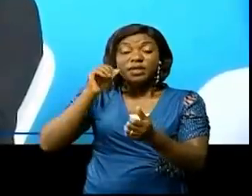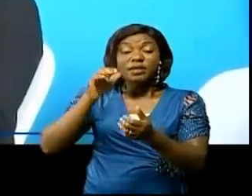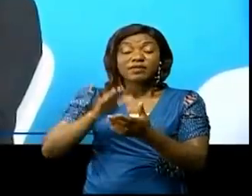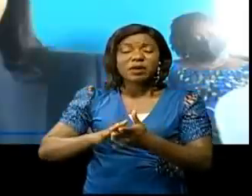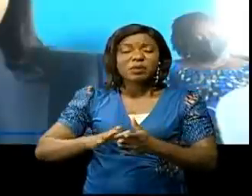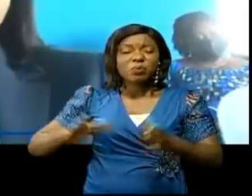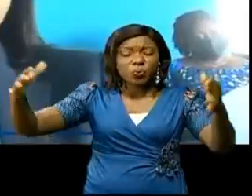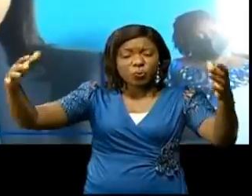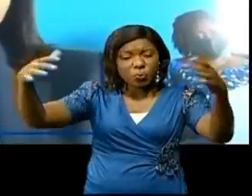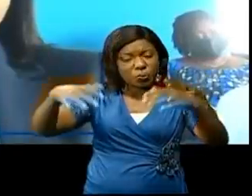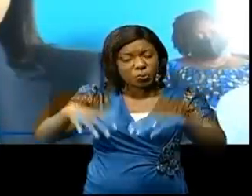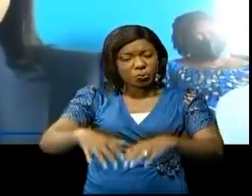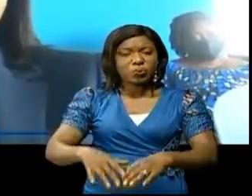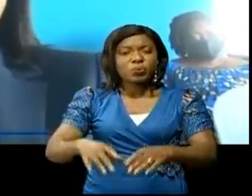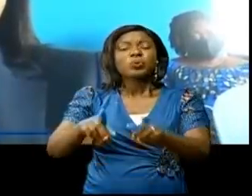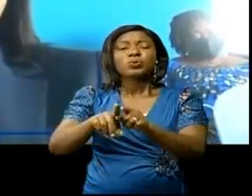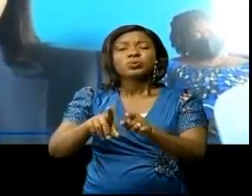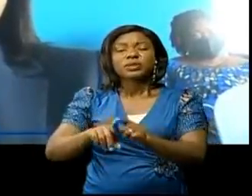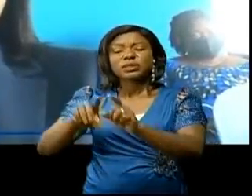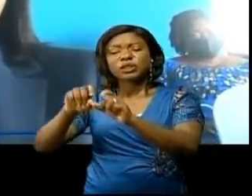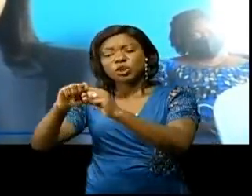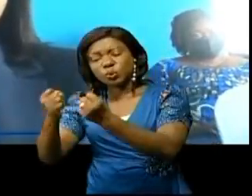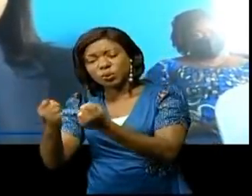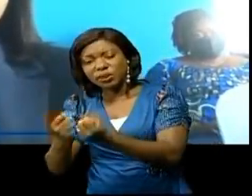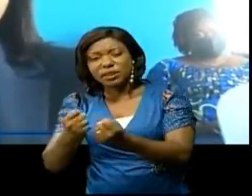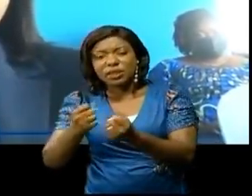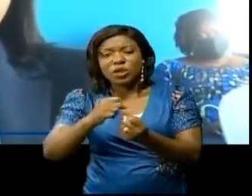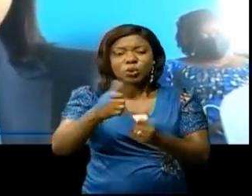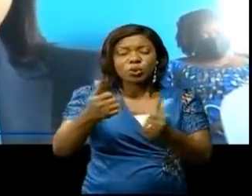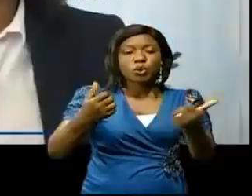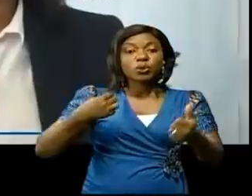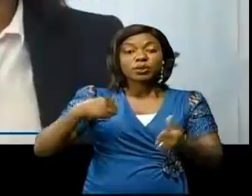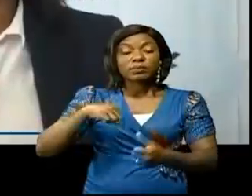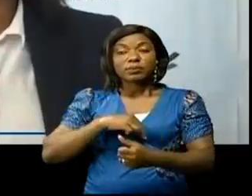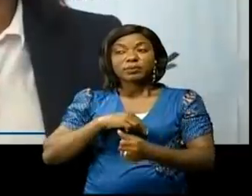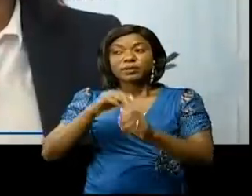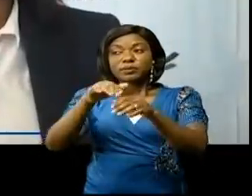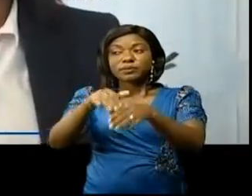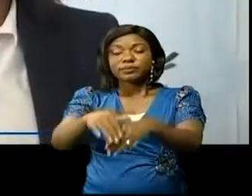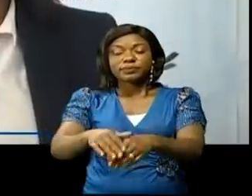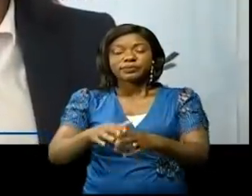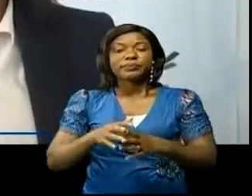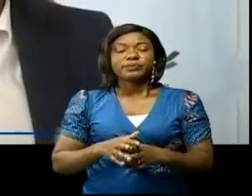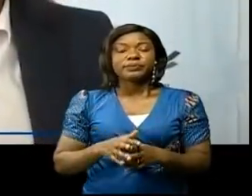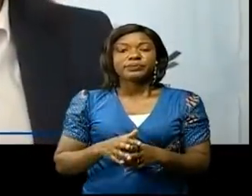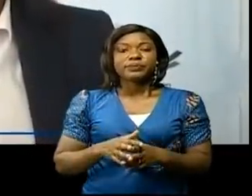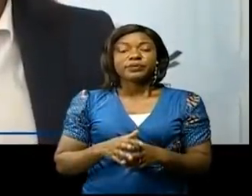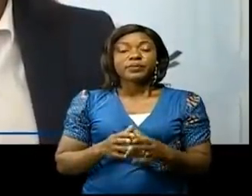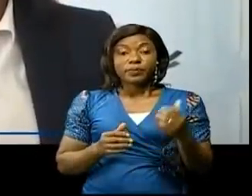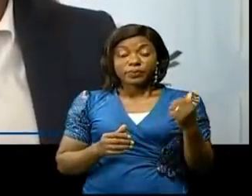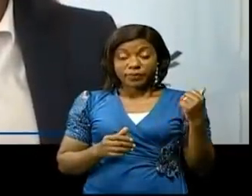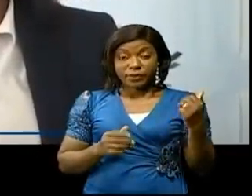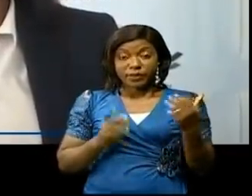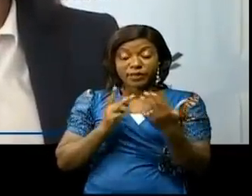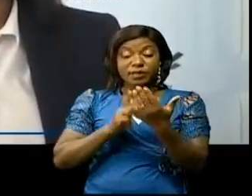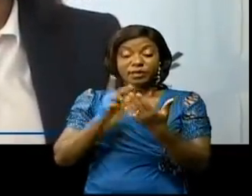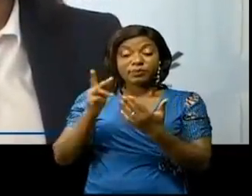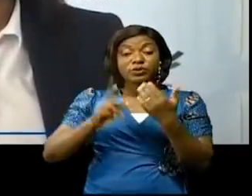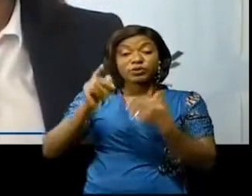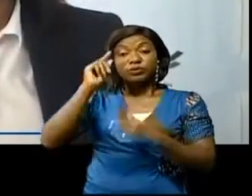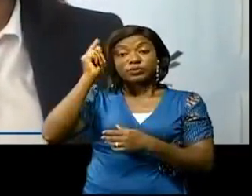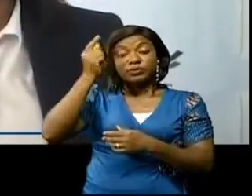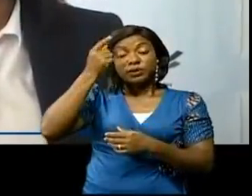individuellement, les entreprises et quelques membres du gouvernement. Le projet PADMPME qui est un projet du gouvernement